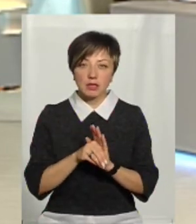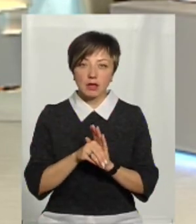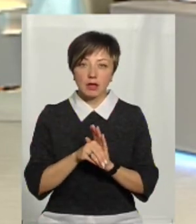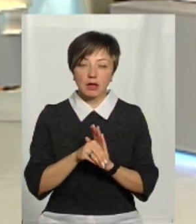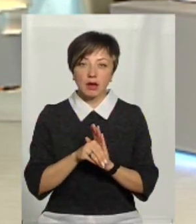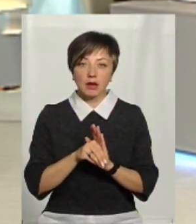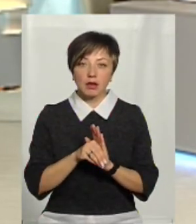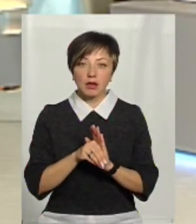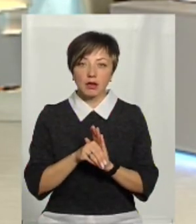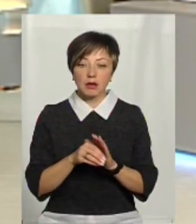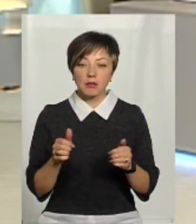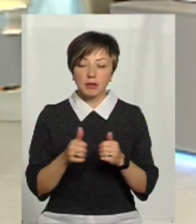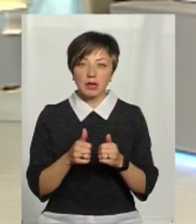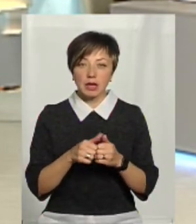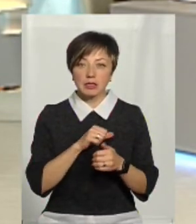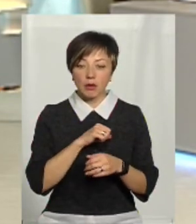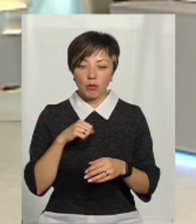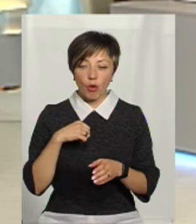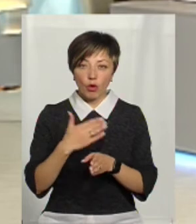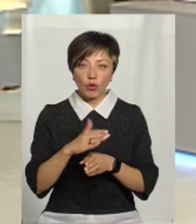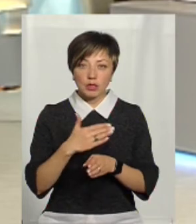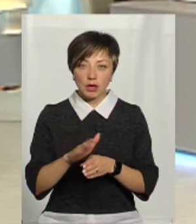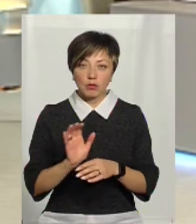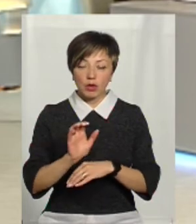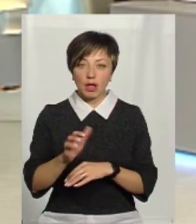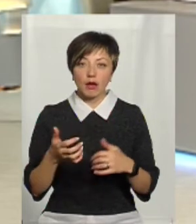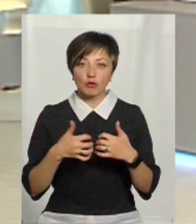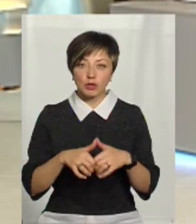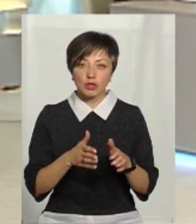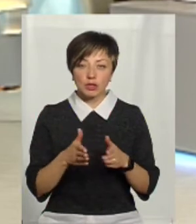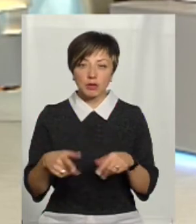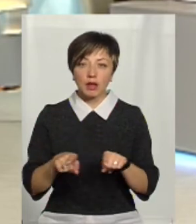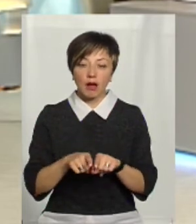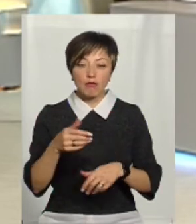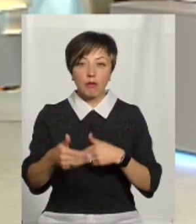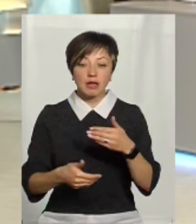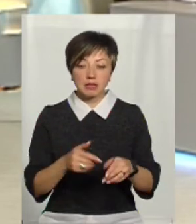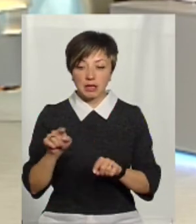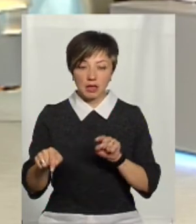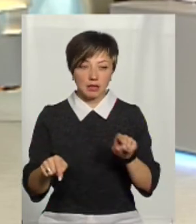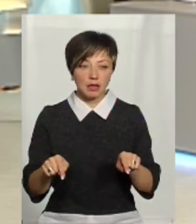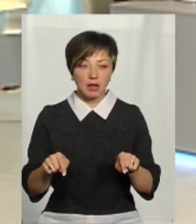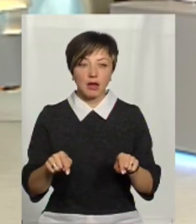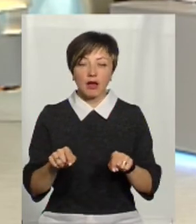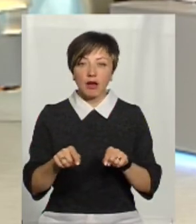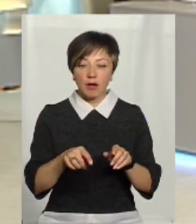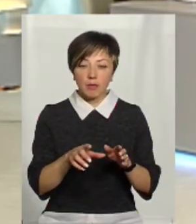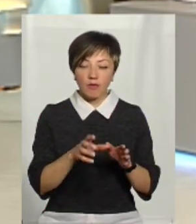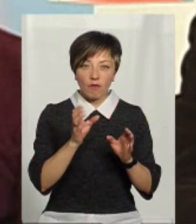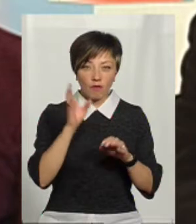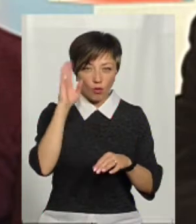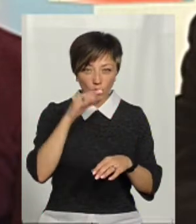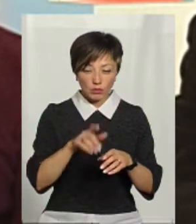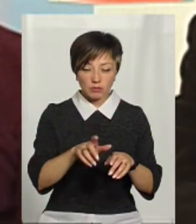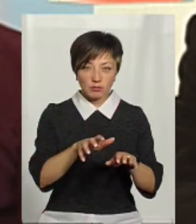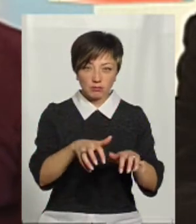біля самого дозатора, який подає в автоматичному режимі, так і в басейнах. Він відбирає воду, і він